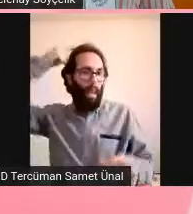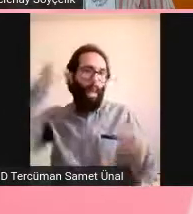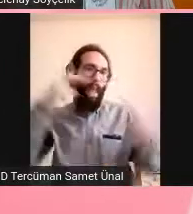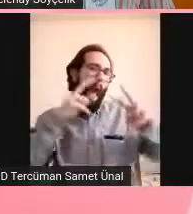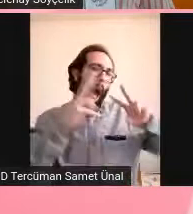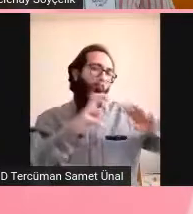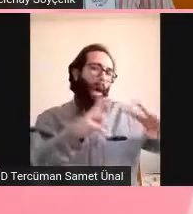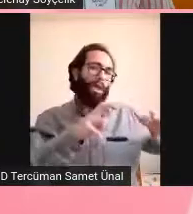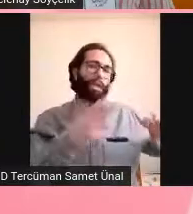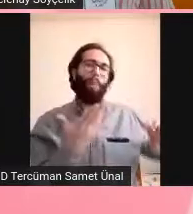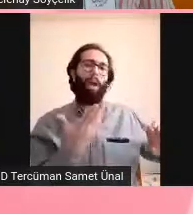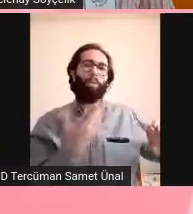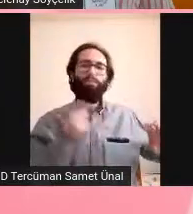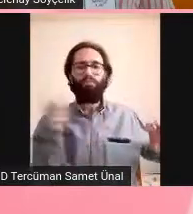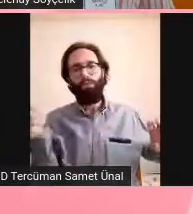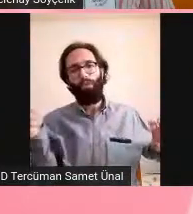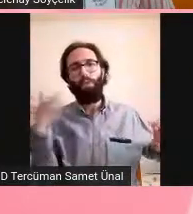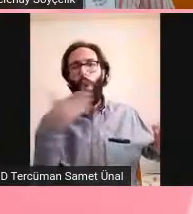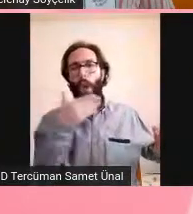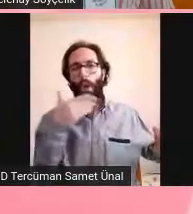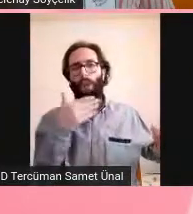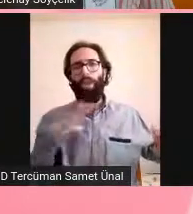çok iyi. O yüzden